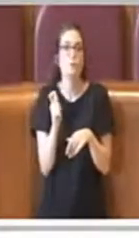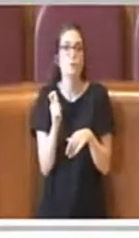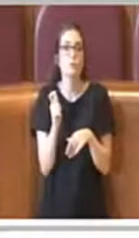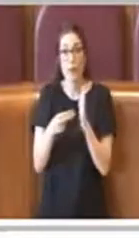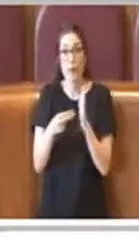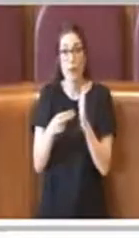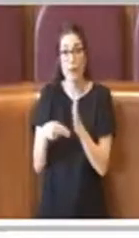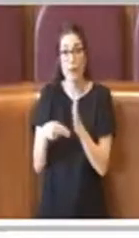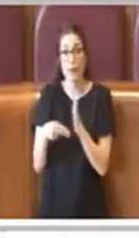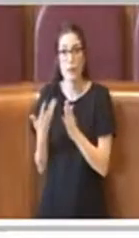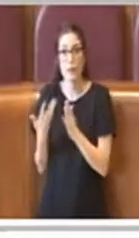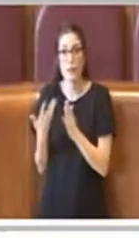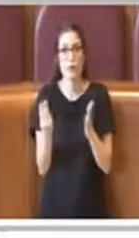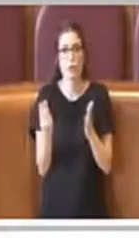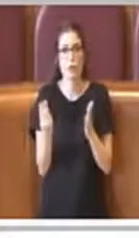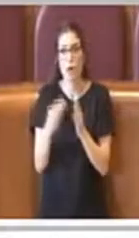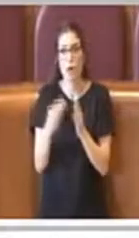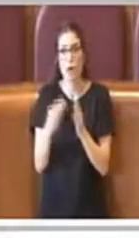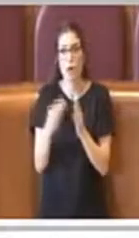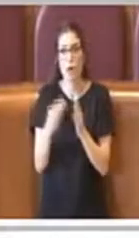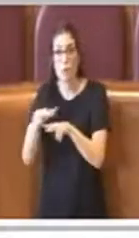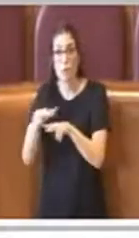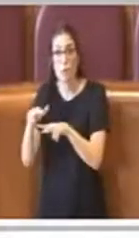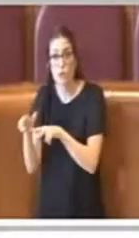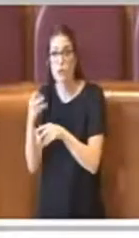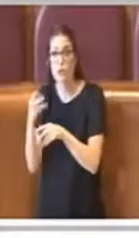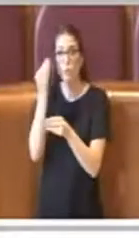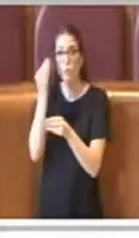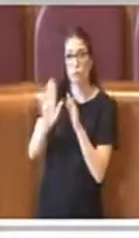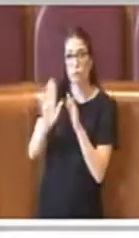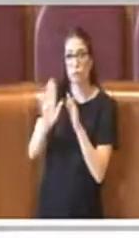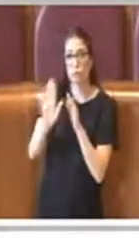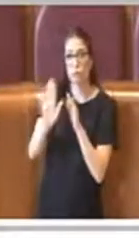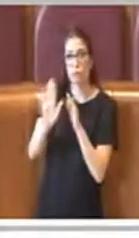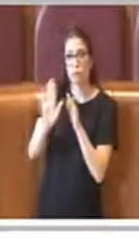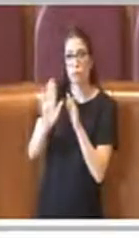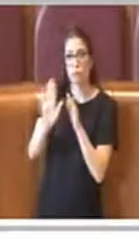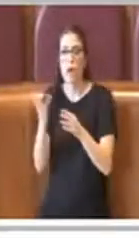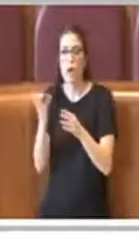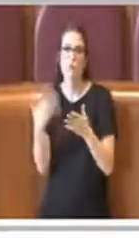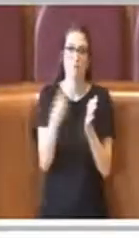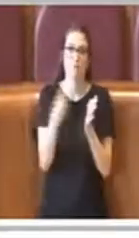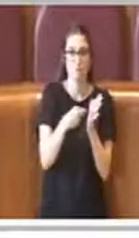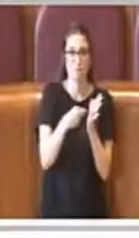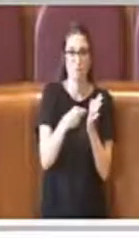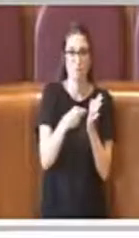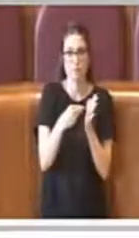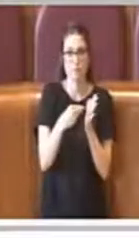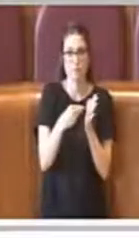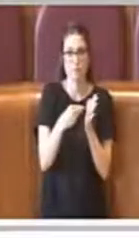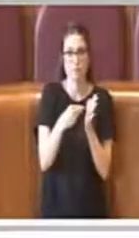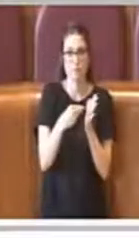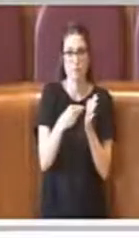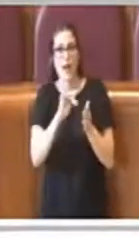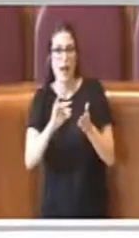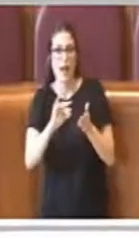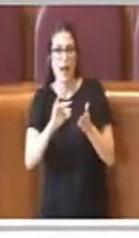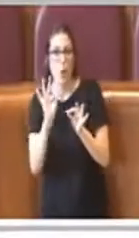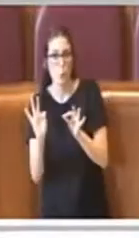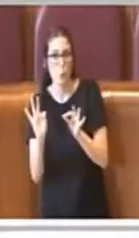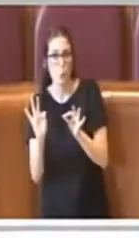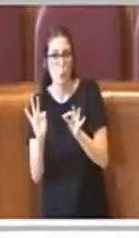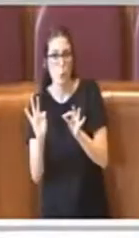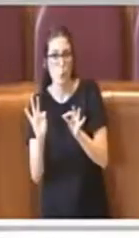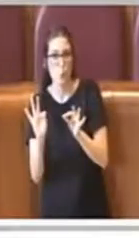sono state praticamente accolte e inserite negli emendamenti la gran parte delle osservazioni dei municipi e delle consulte, tranne in alcuni punti come